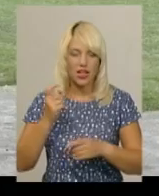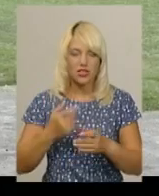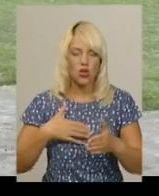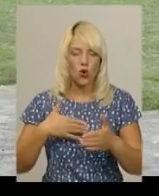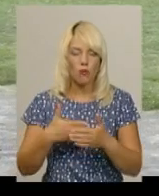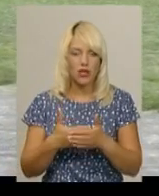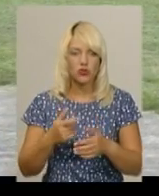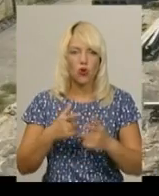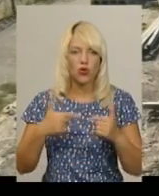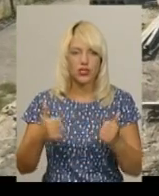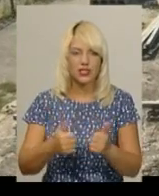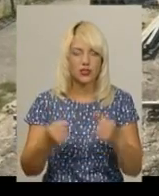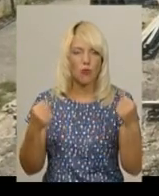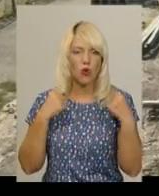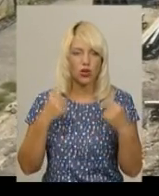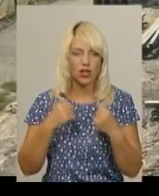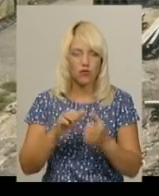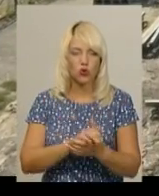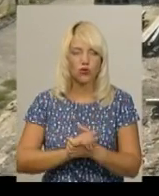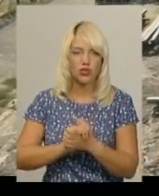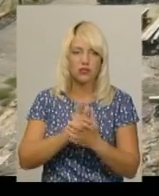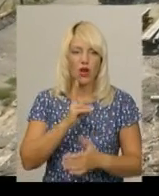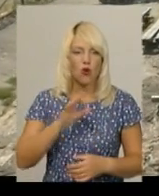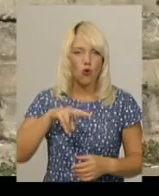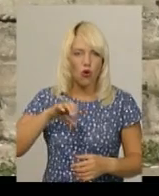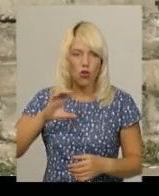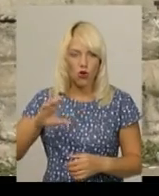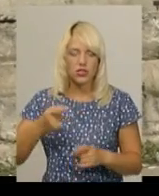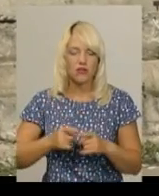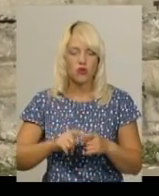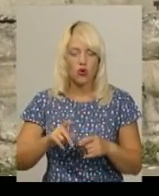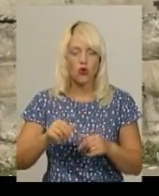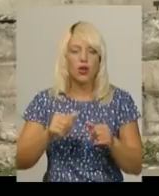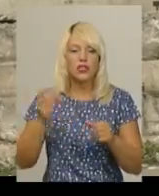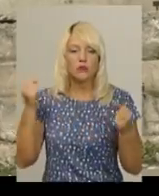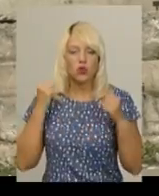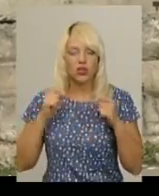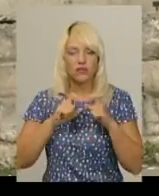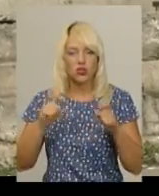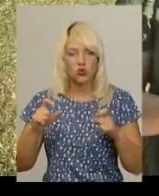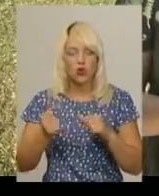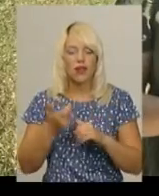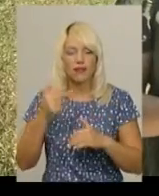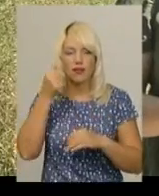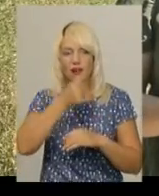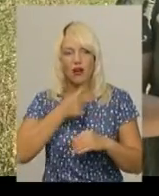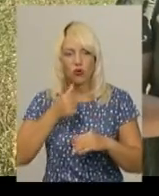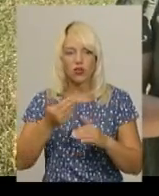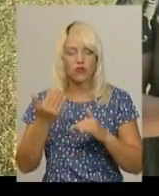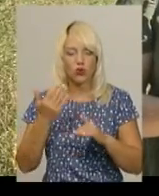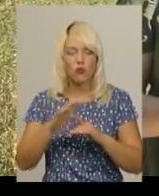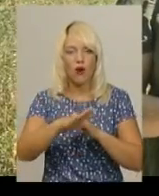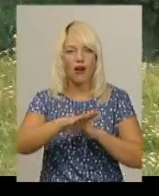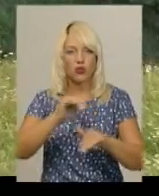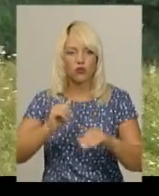-спортивного товариства «Колос». У нього на території стадіону спортивна школа кілька років тому орендувала частину приміщення. Тут, на цьому місці,